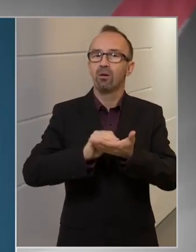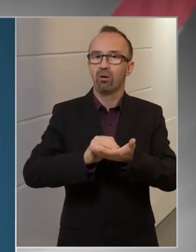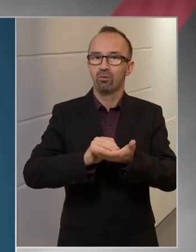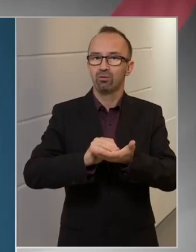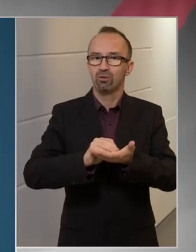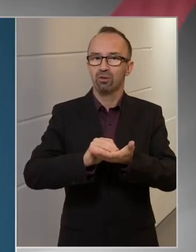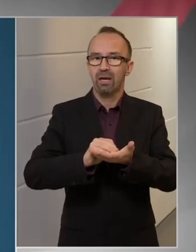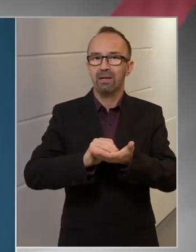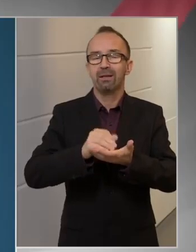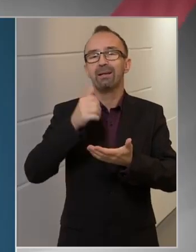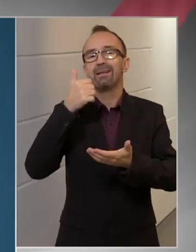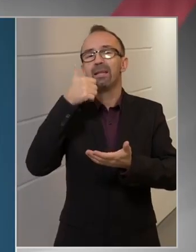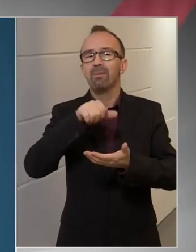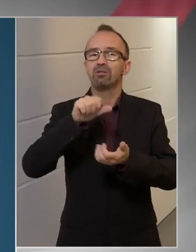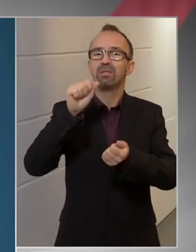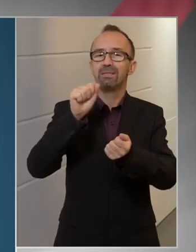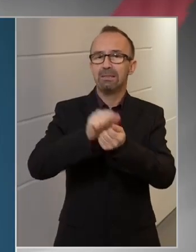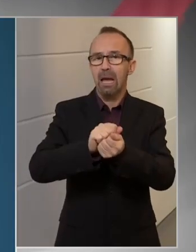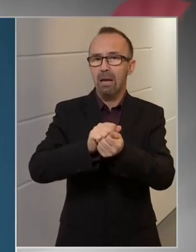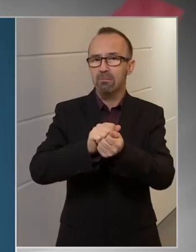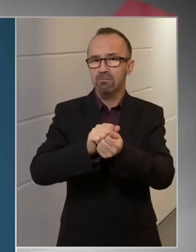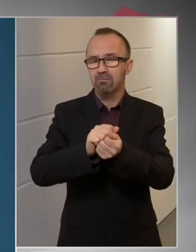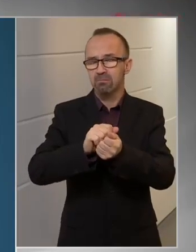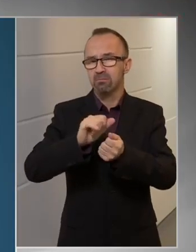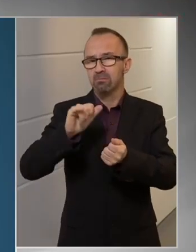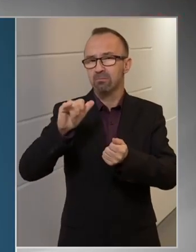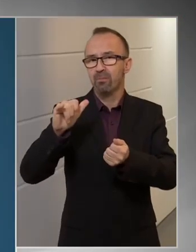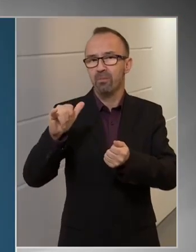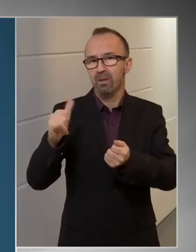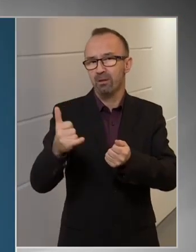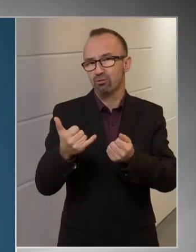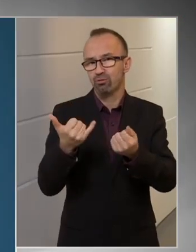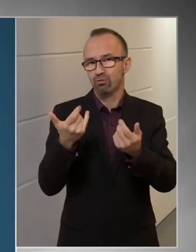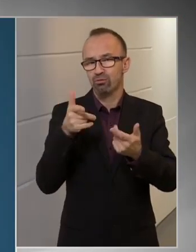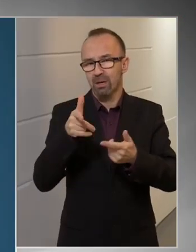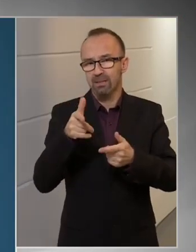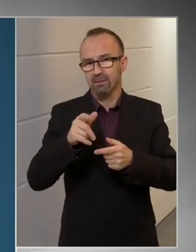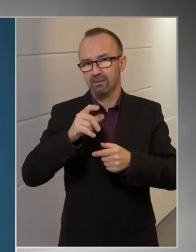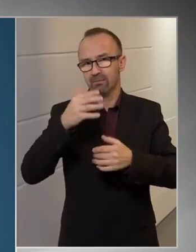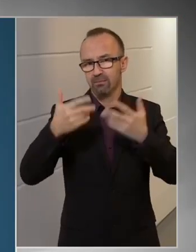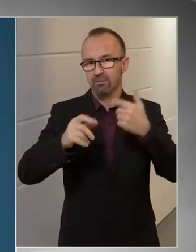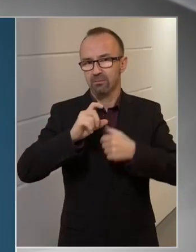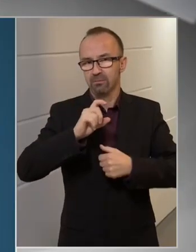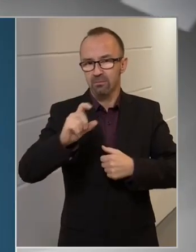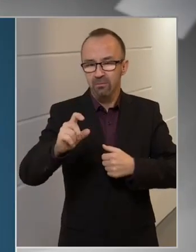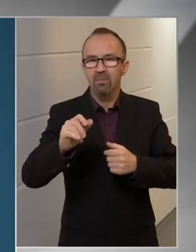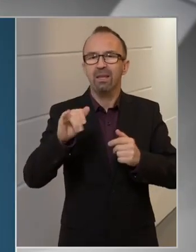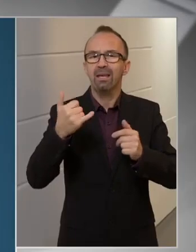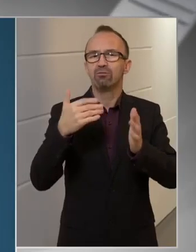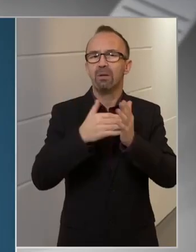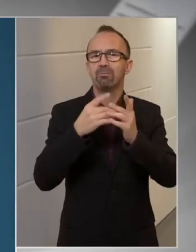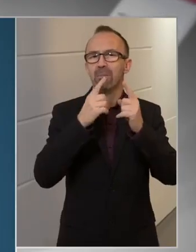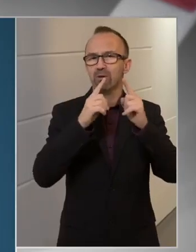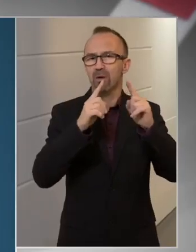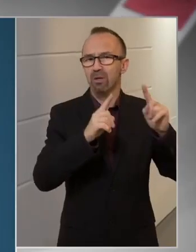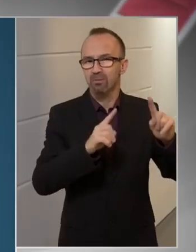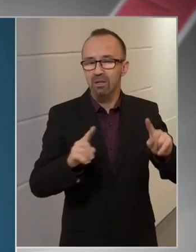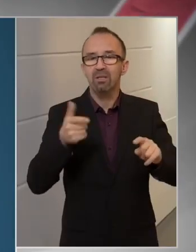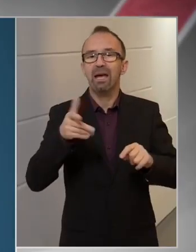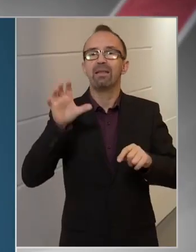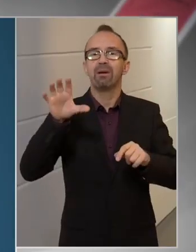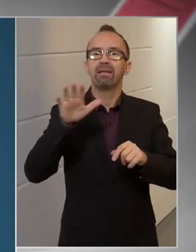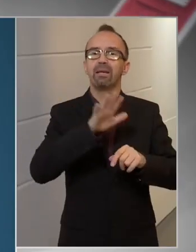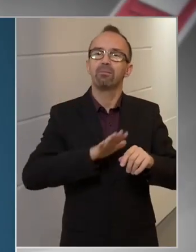népesség sűrűsége is ehhez hozzájárul, és más egyéb tényezők is az, hogy egy